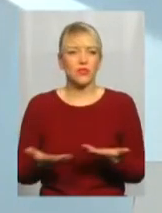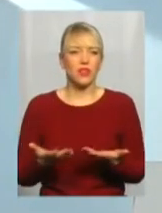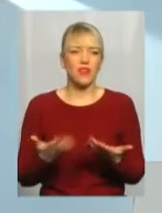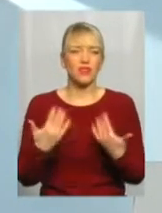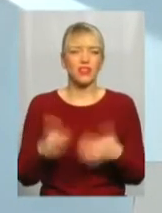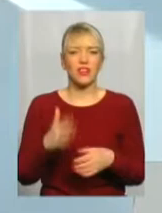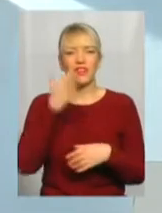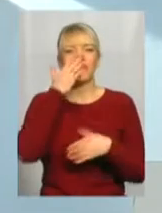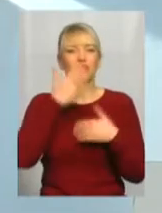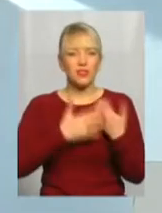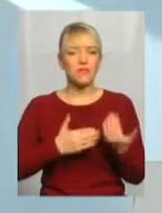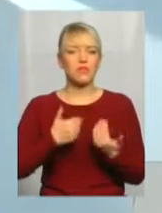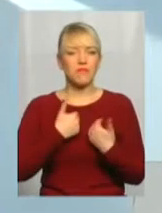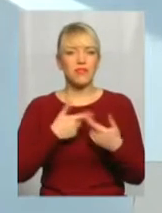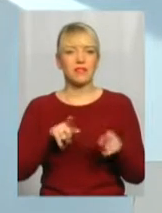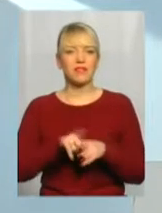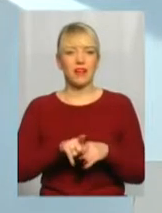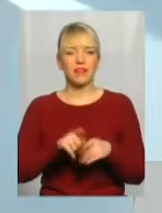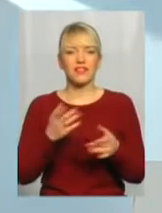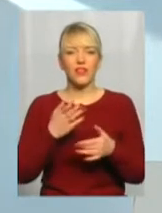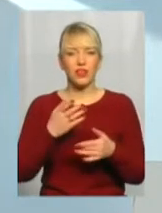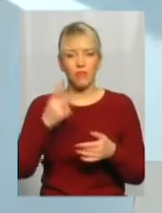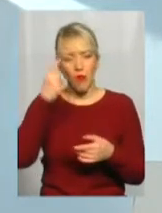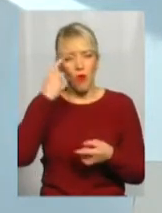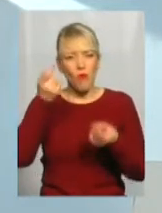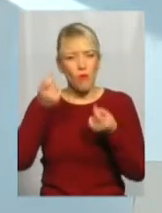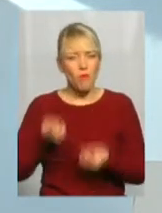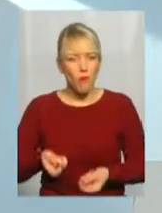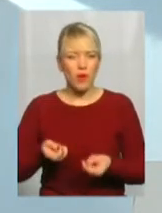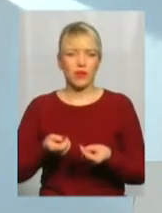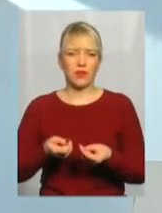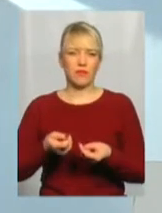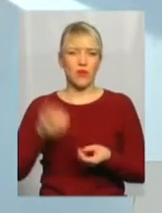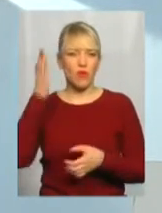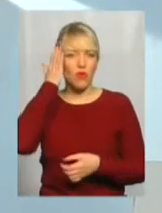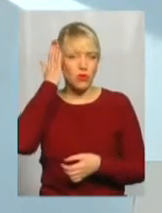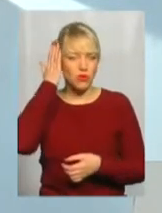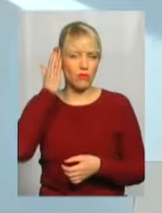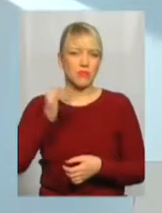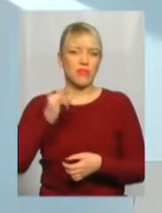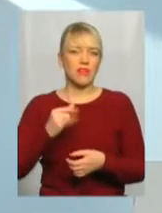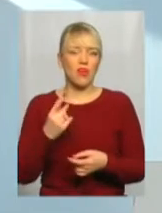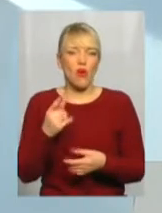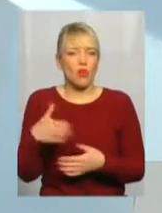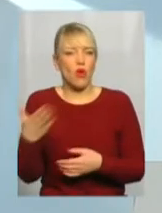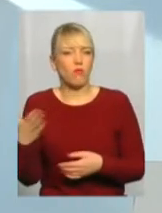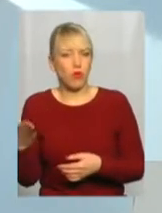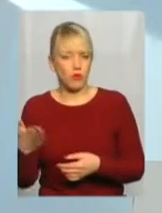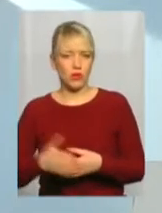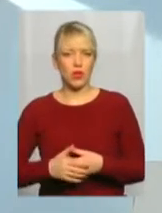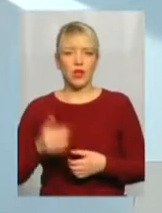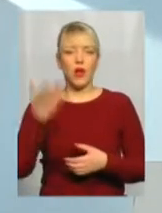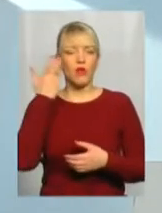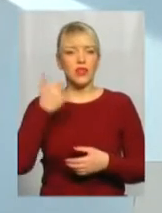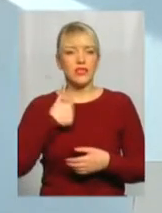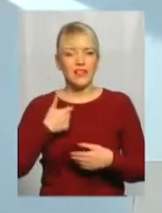вже ви, вибачте мені, так, своїм убогим розумом і однобоко. Колись нам нав